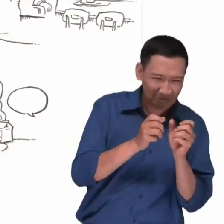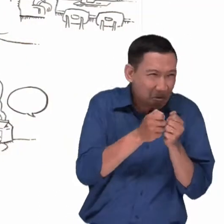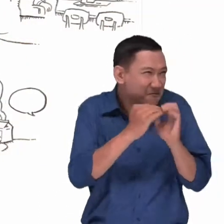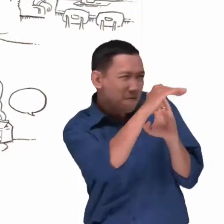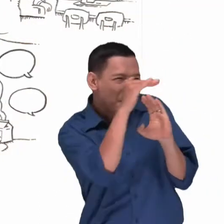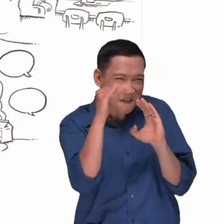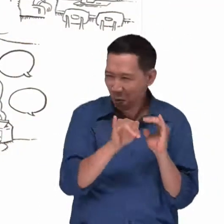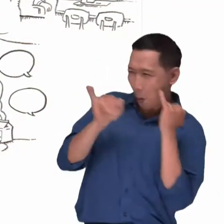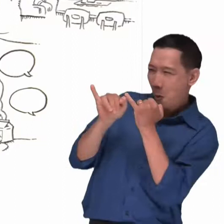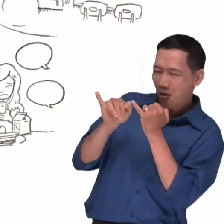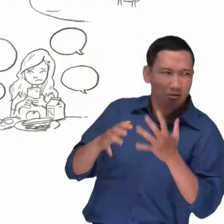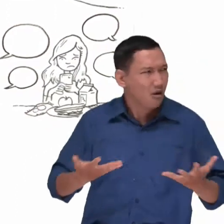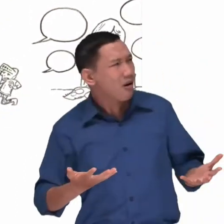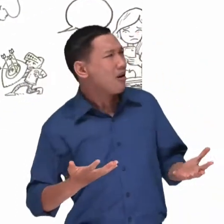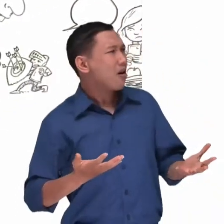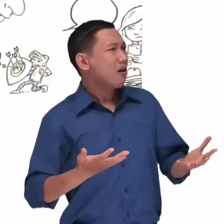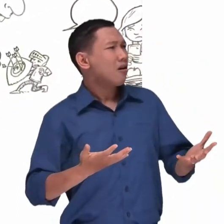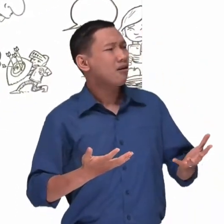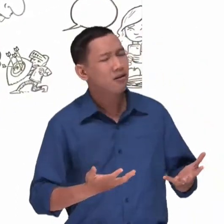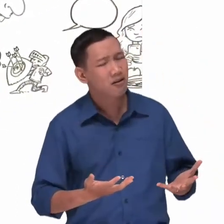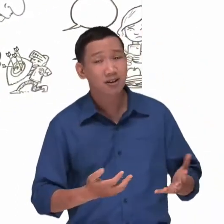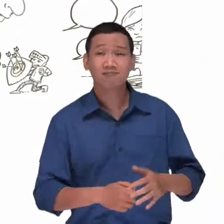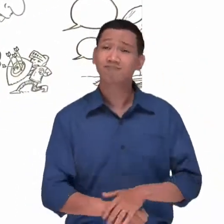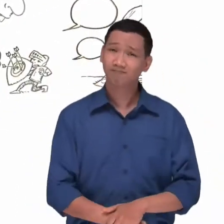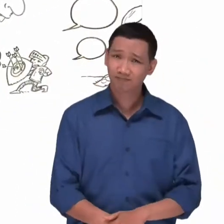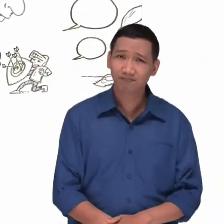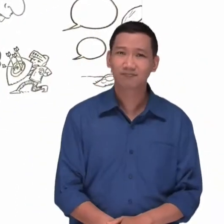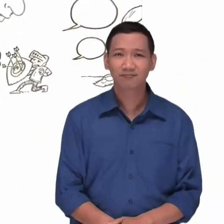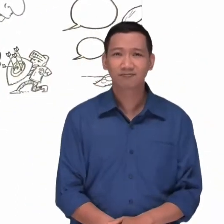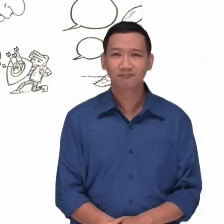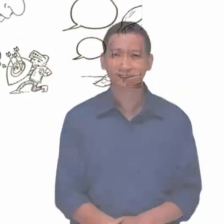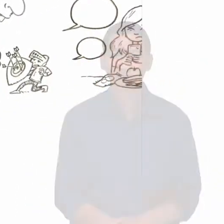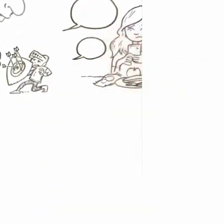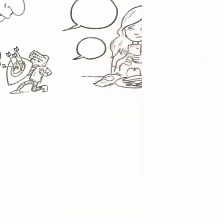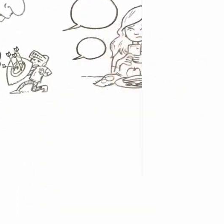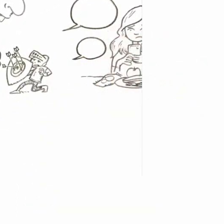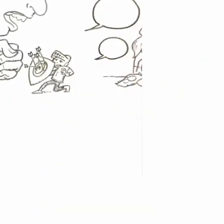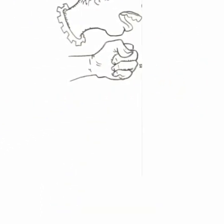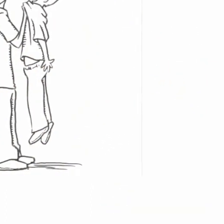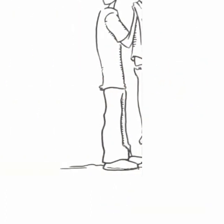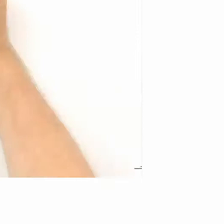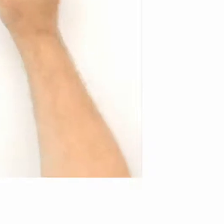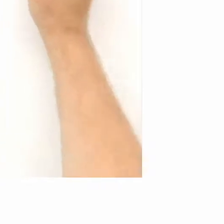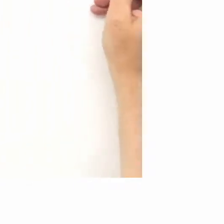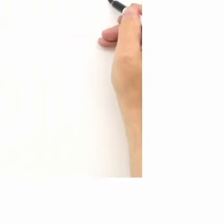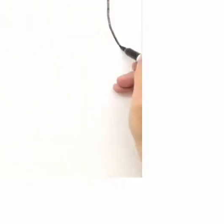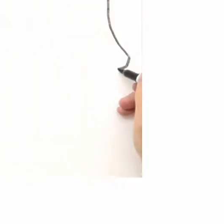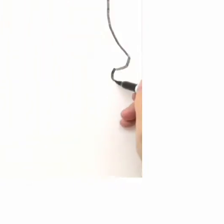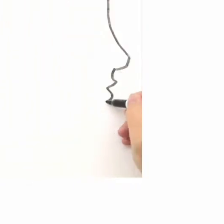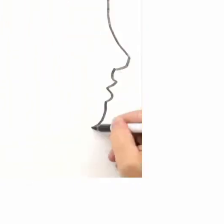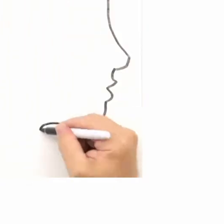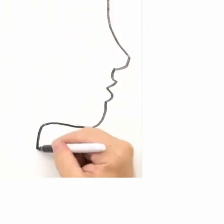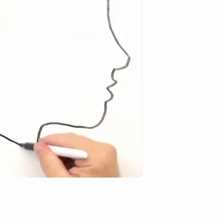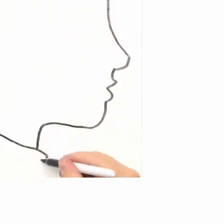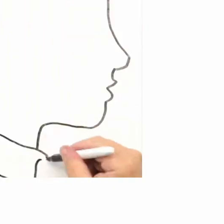tin nhắn Bị bắt nạt không vui chút nào Nó rất nghiêm trọng Một số hậu quả có thể